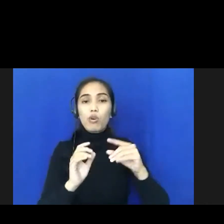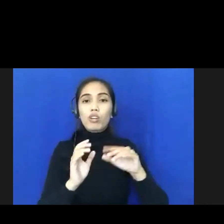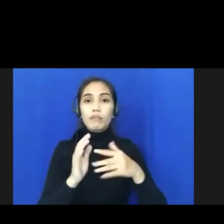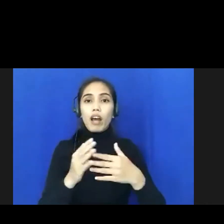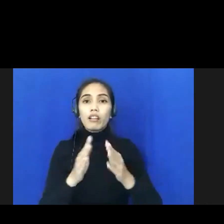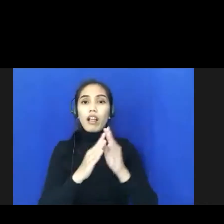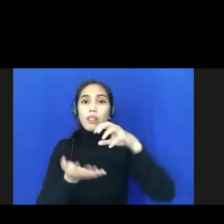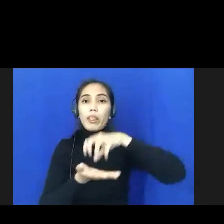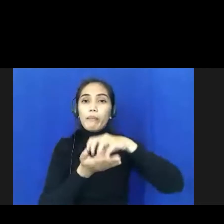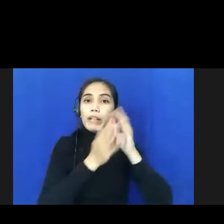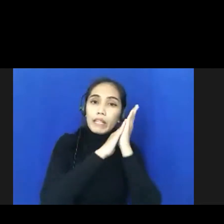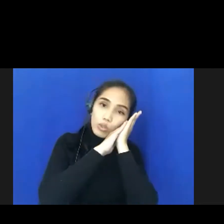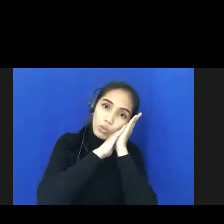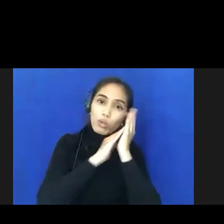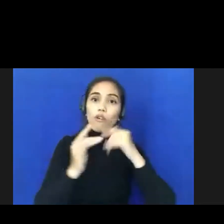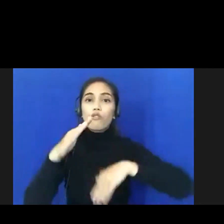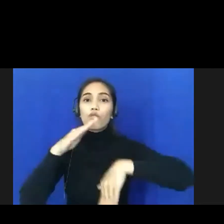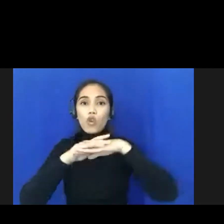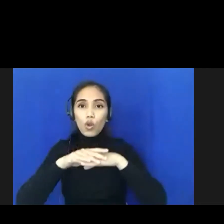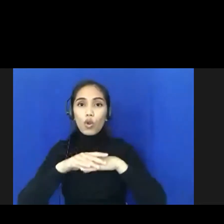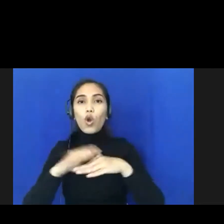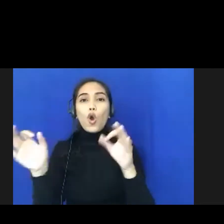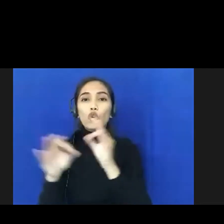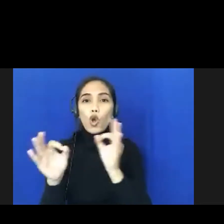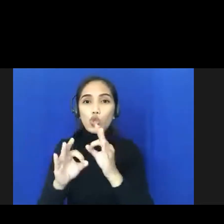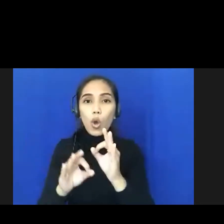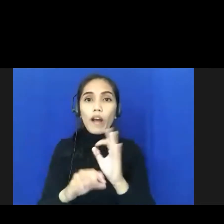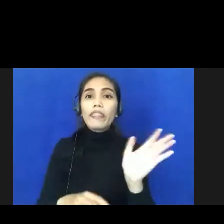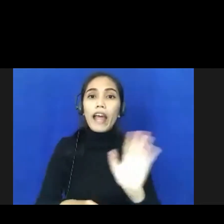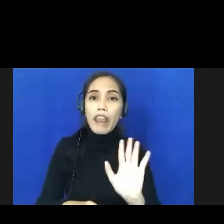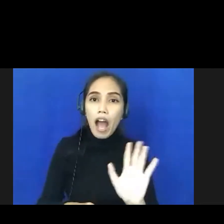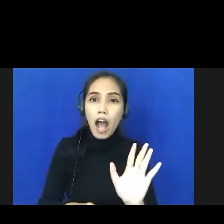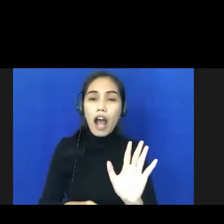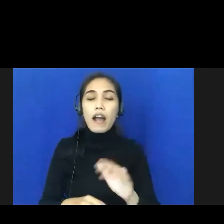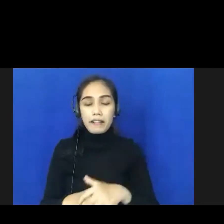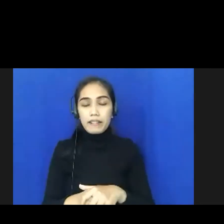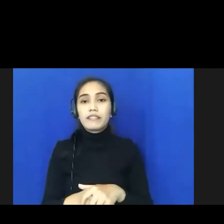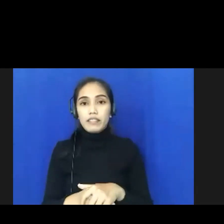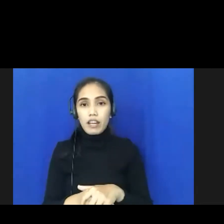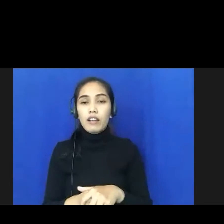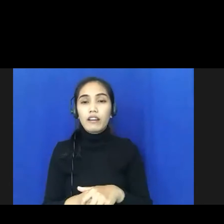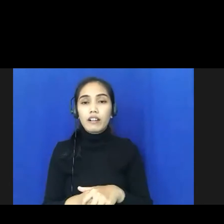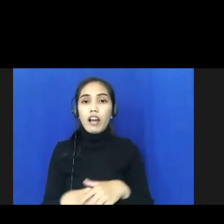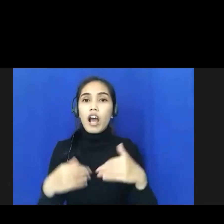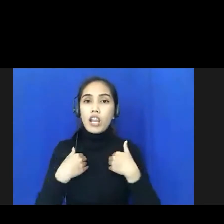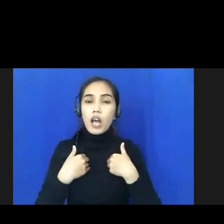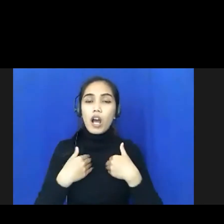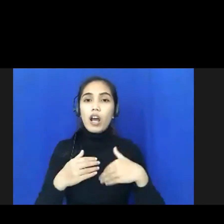tempat tidur yang kosong, lalu di rumah sakit umum daerah Waikabubab itu ada 2,